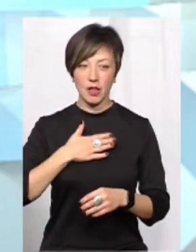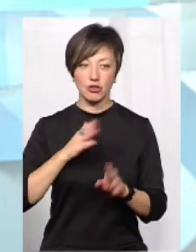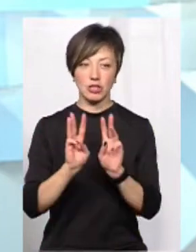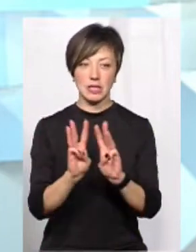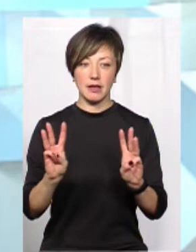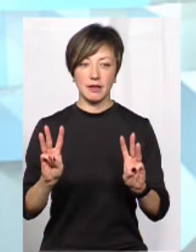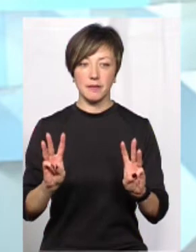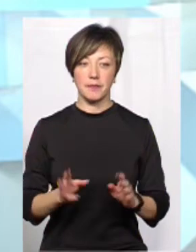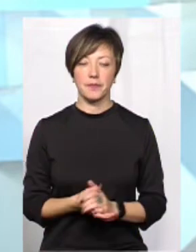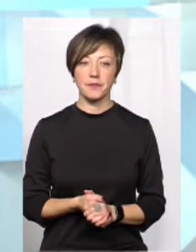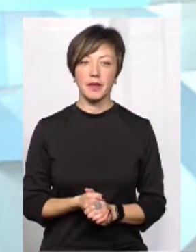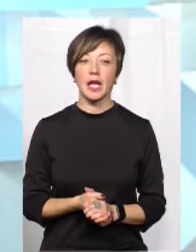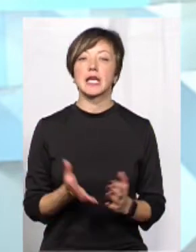сайт.